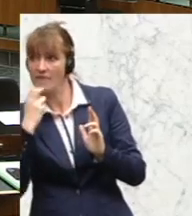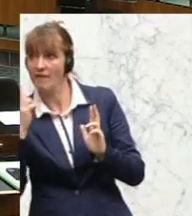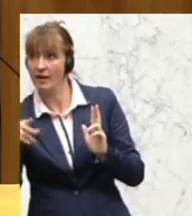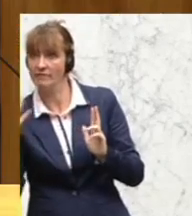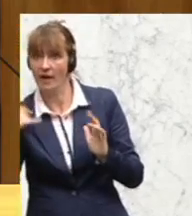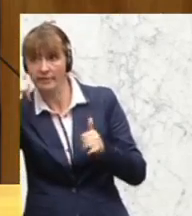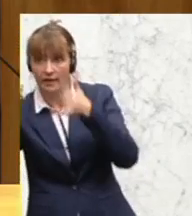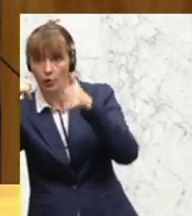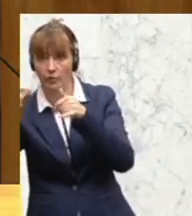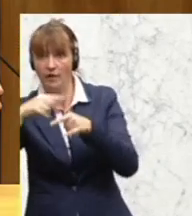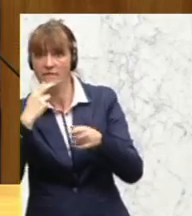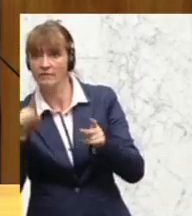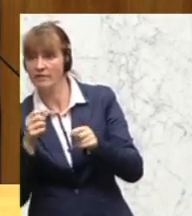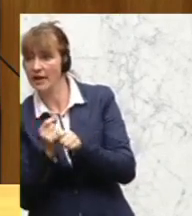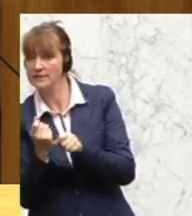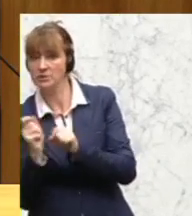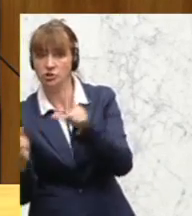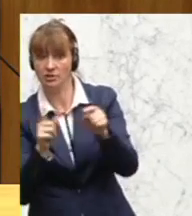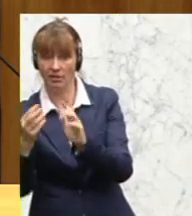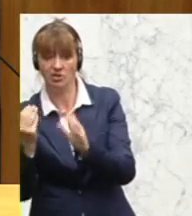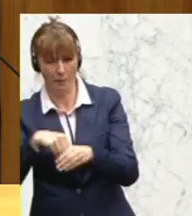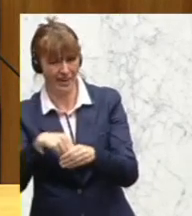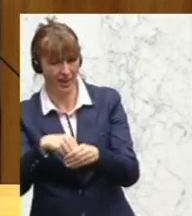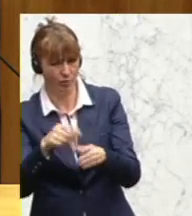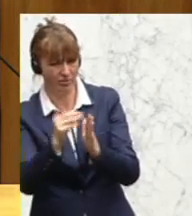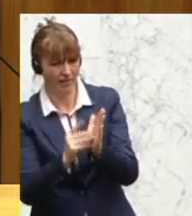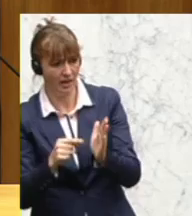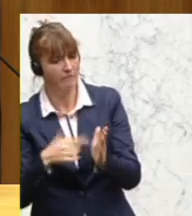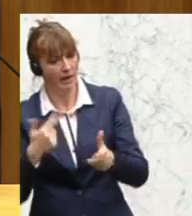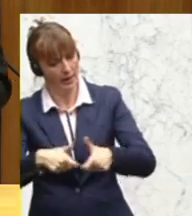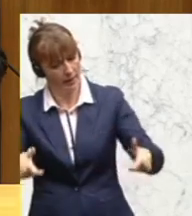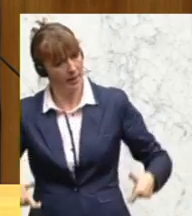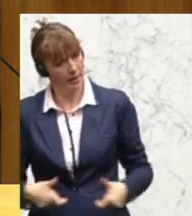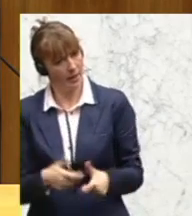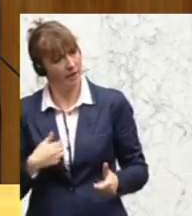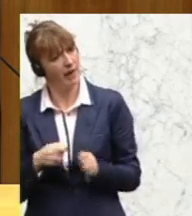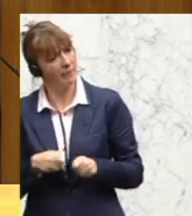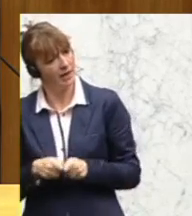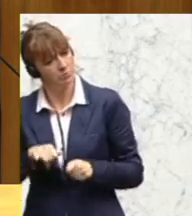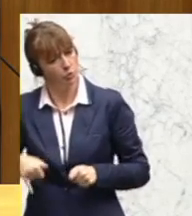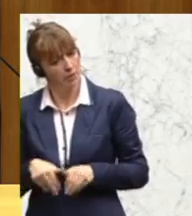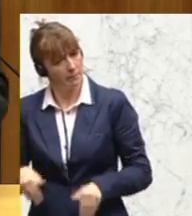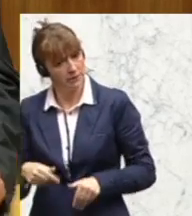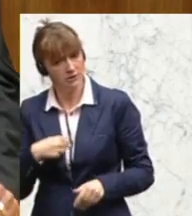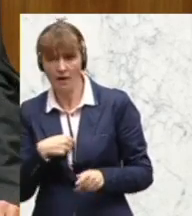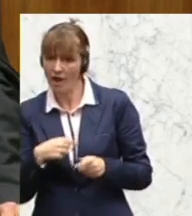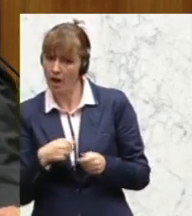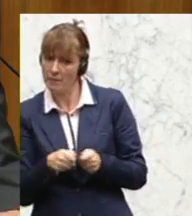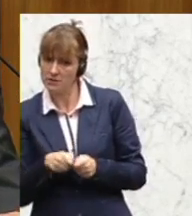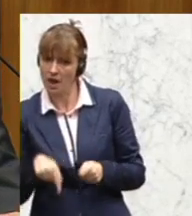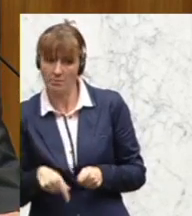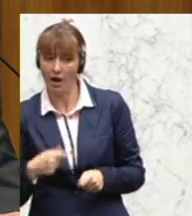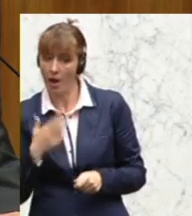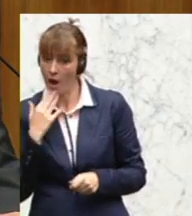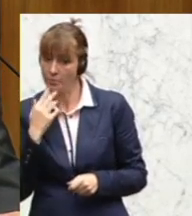hat wem wann angerufen, wer hat wem wann ein SMS geschickt. Das war eine Maßnahme des Terrorpakets, die unser Justizminister immer wieder ins Spiel gebracht hat, die er heute